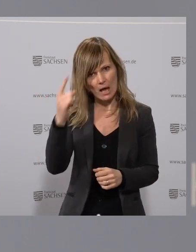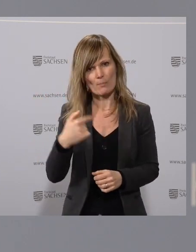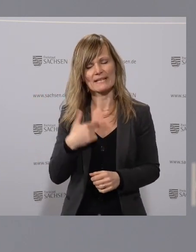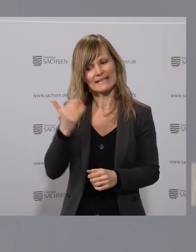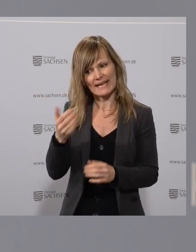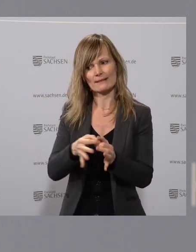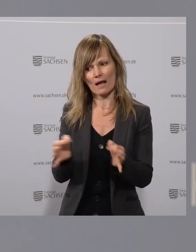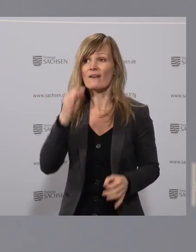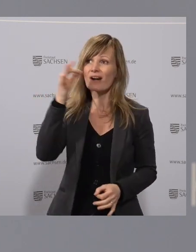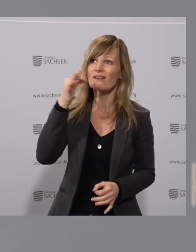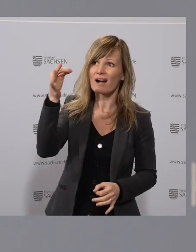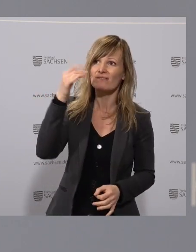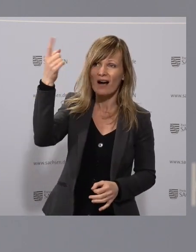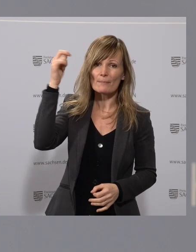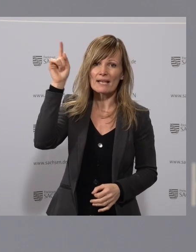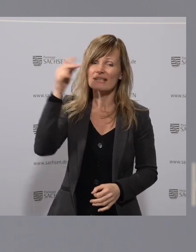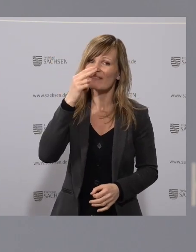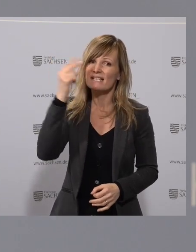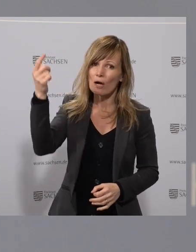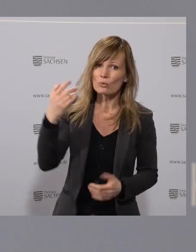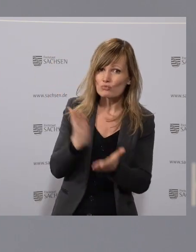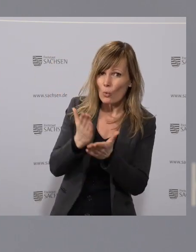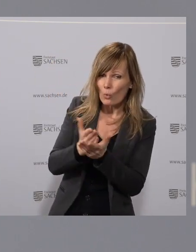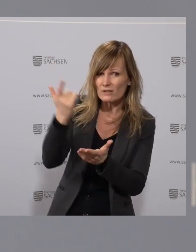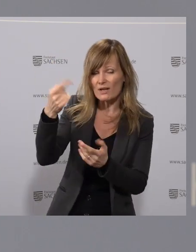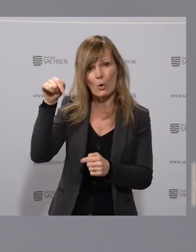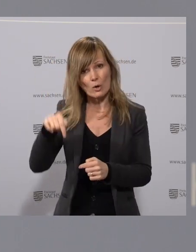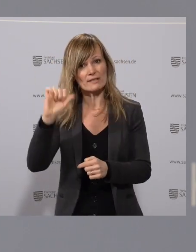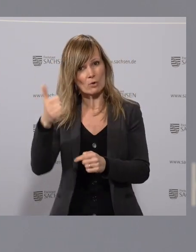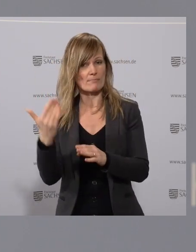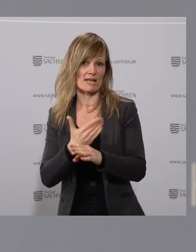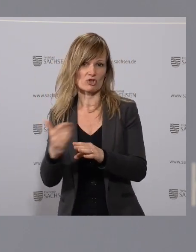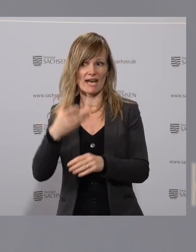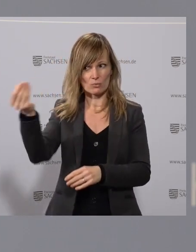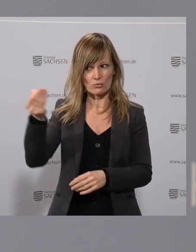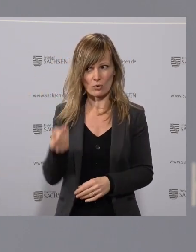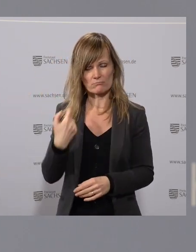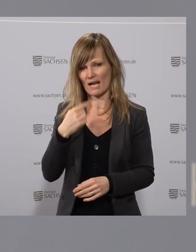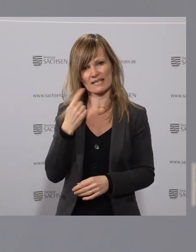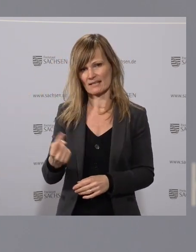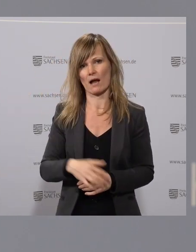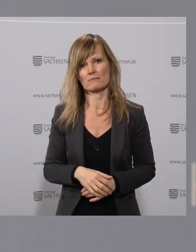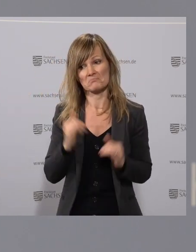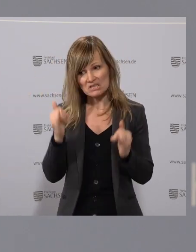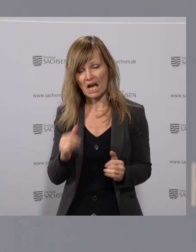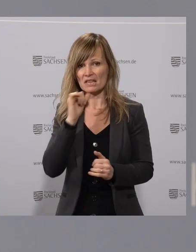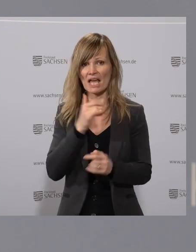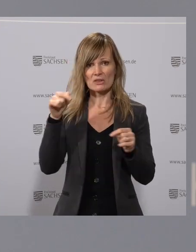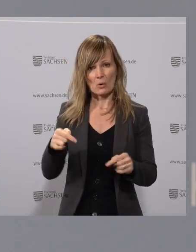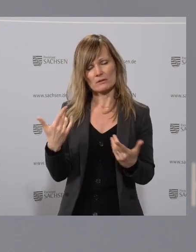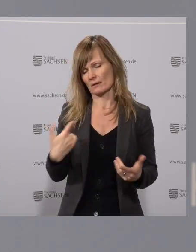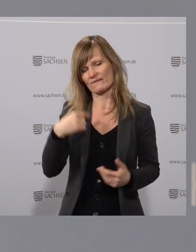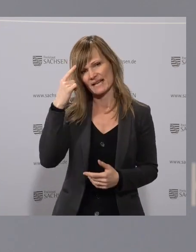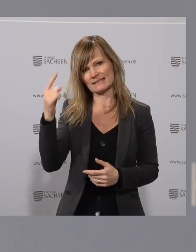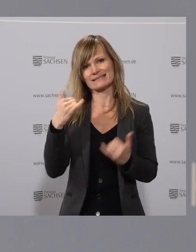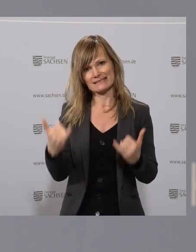ich fast täglich nachfrage in Berlin, wie weit es denn ist. Heute soll nochmal eine Entscheidung kommen. Ich kann es Ihnen nicht sagen, ob sie kommt oder nicht. Sie wissen